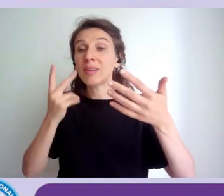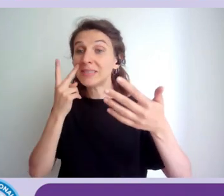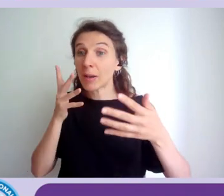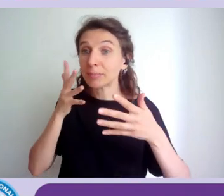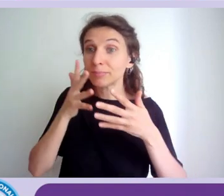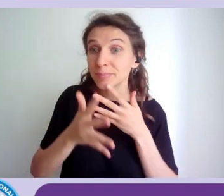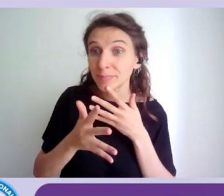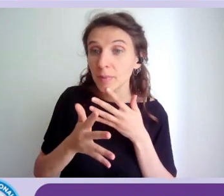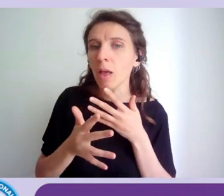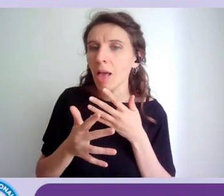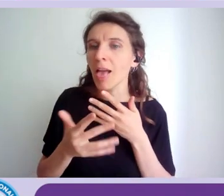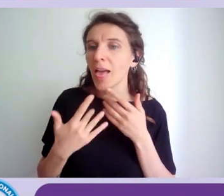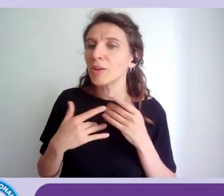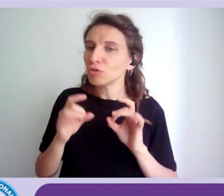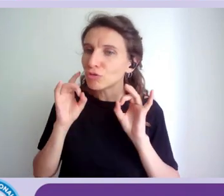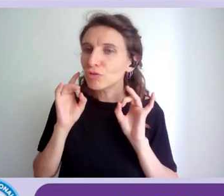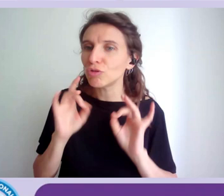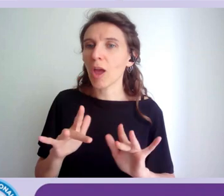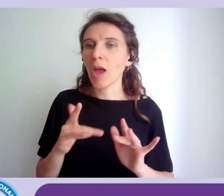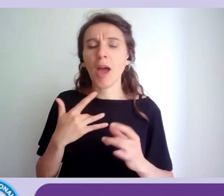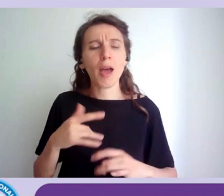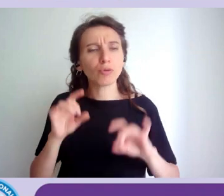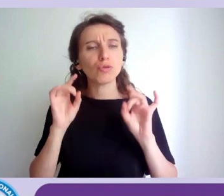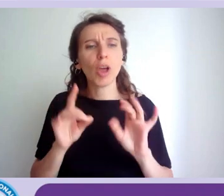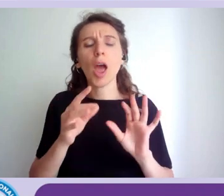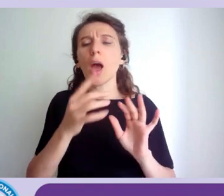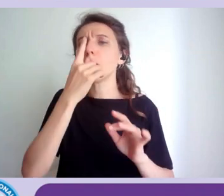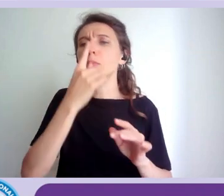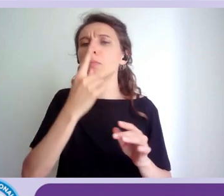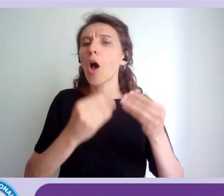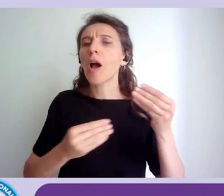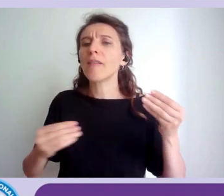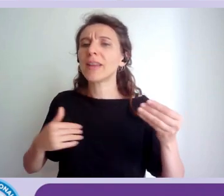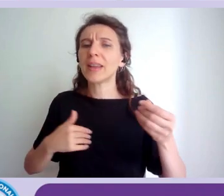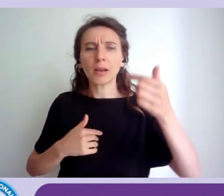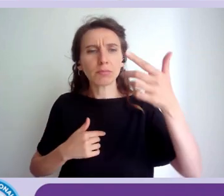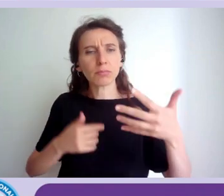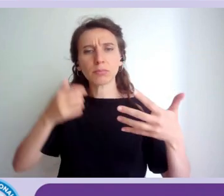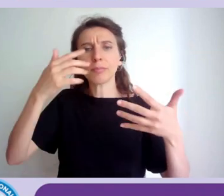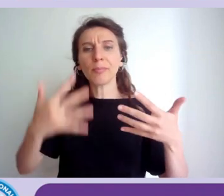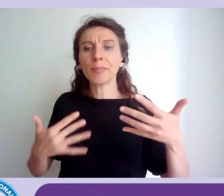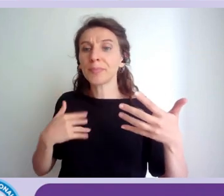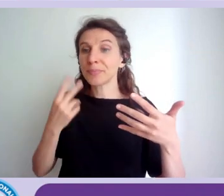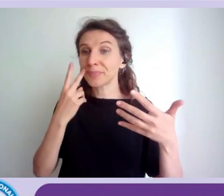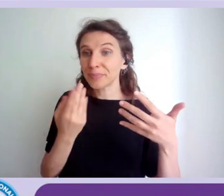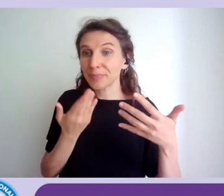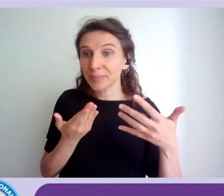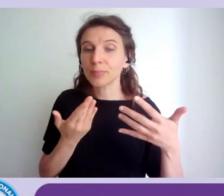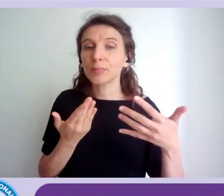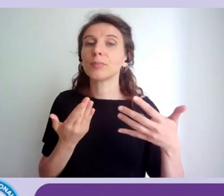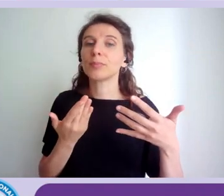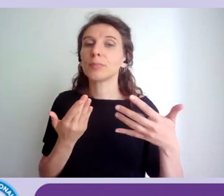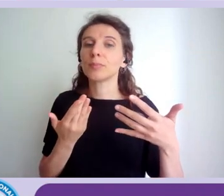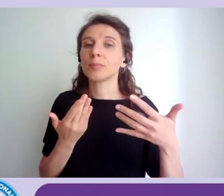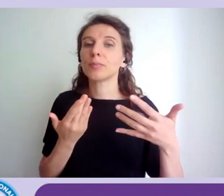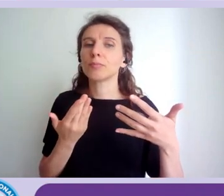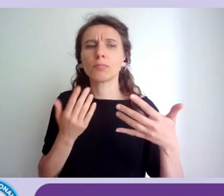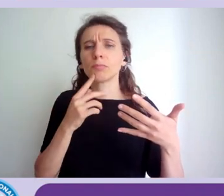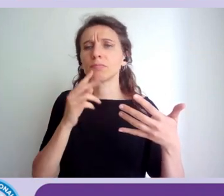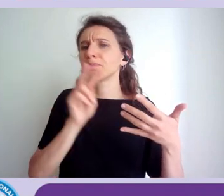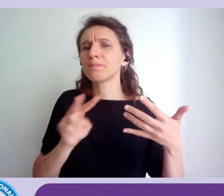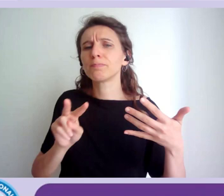tematica cioè tutti i profili elencati quindi l'application developer il content